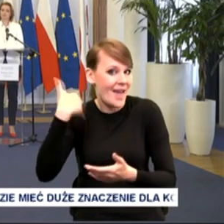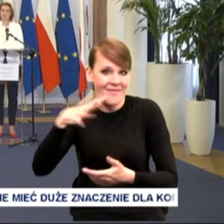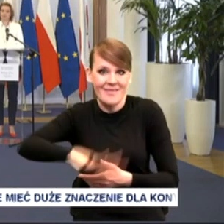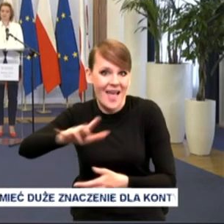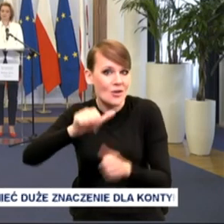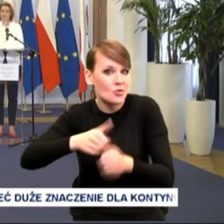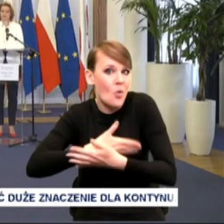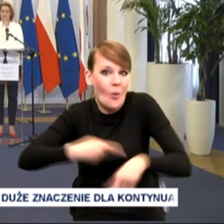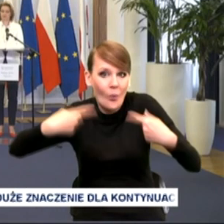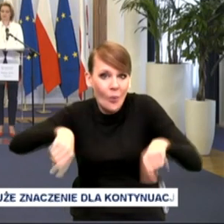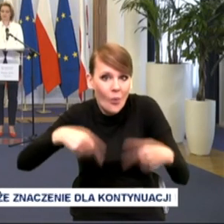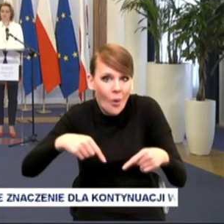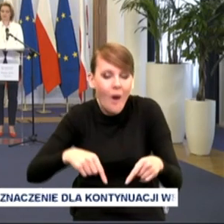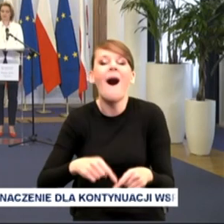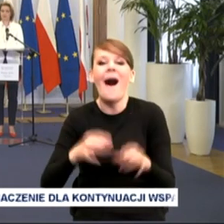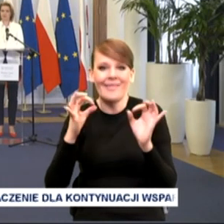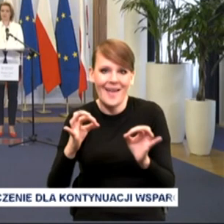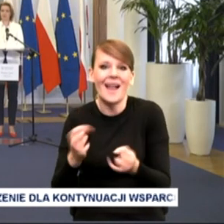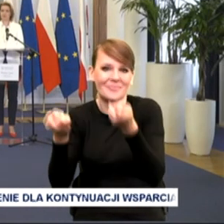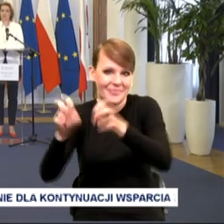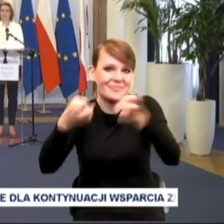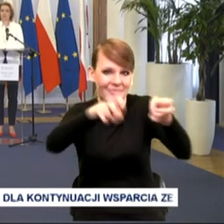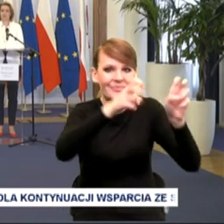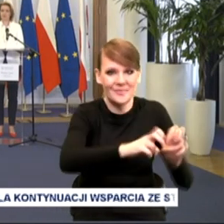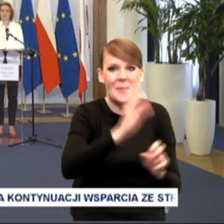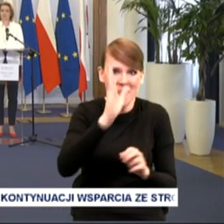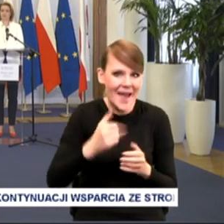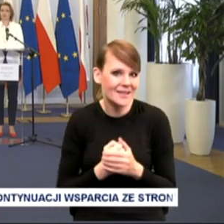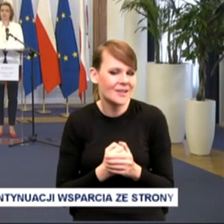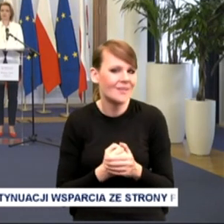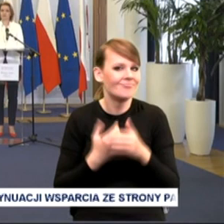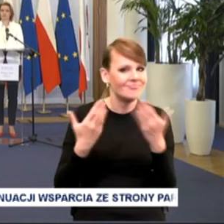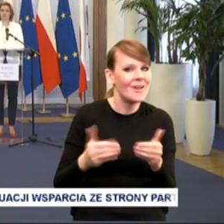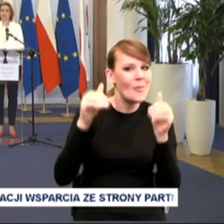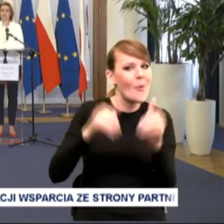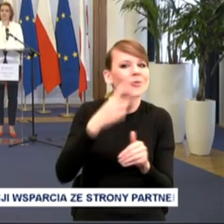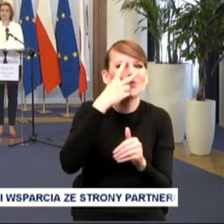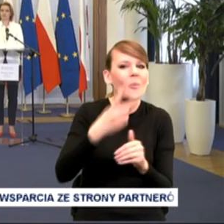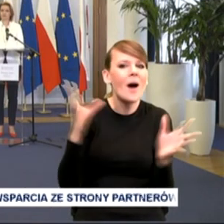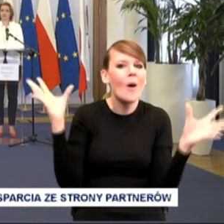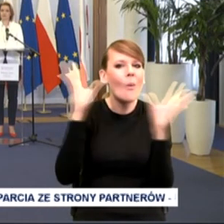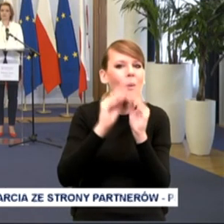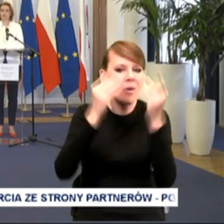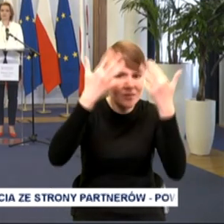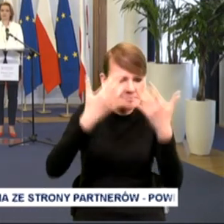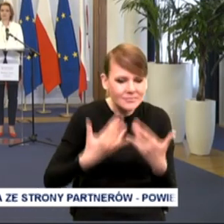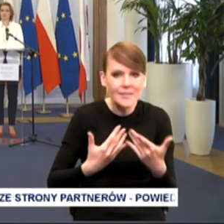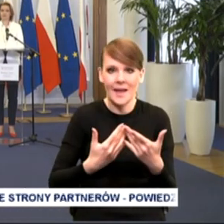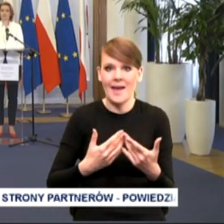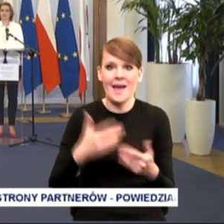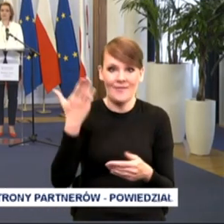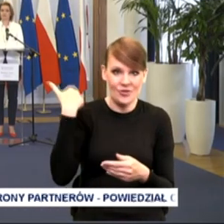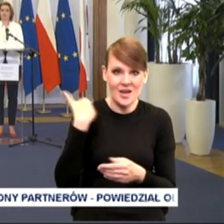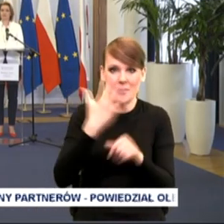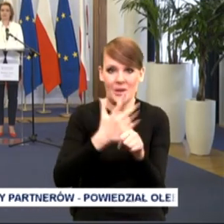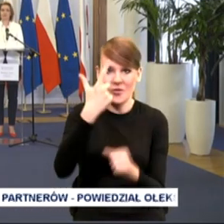żłobków. Te żłobki zostaną utworzone. Czyli kiedy spojrzelibyśmy na statystyki, do tej pory 52%